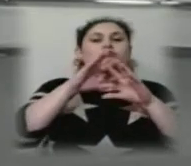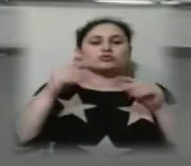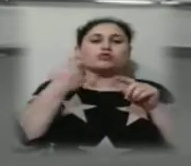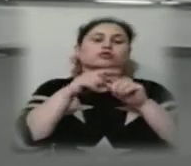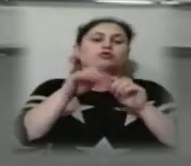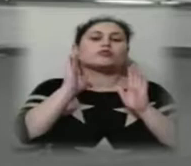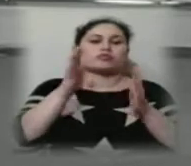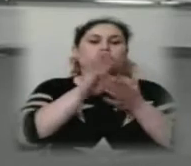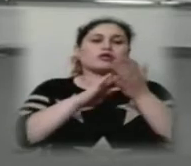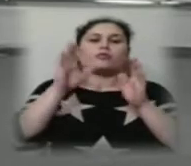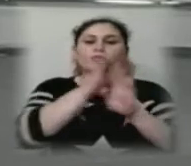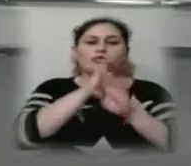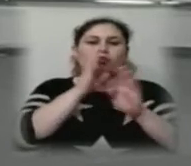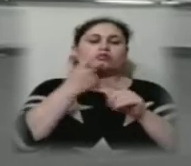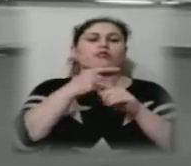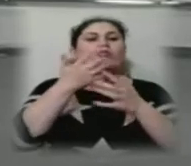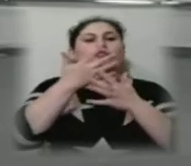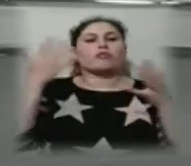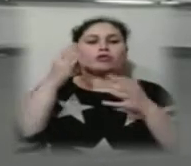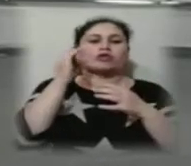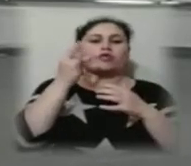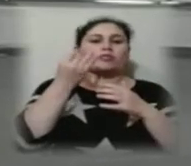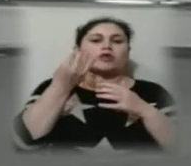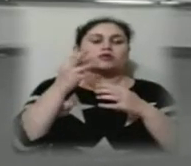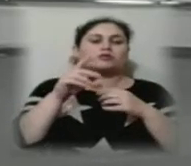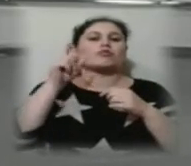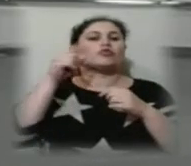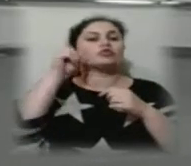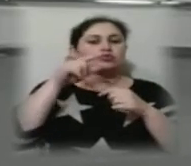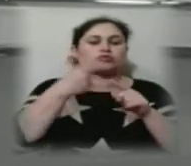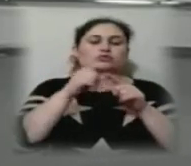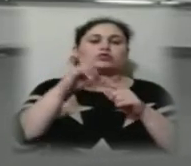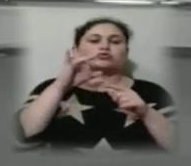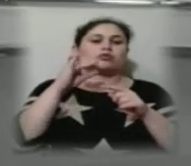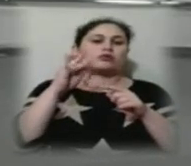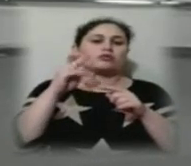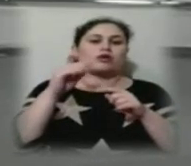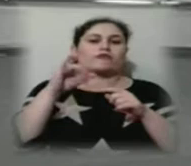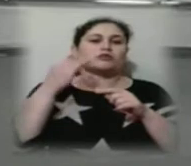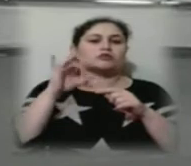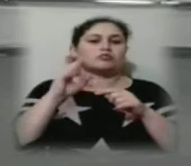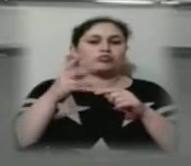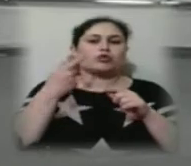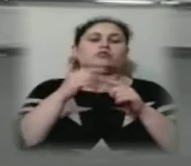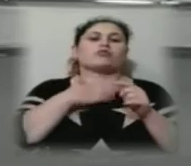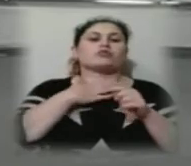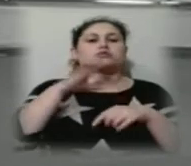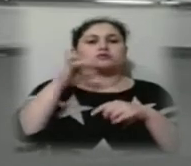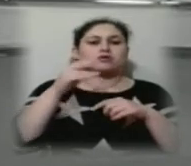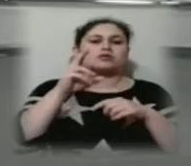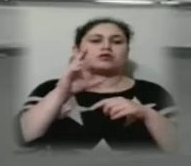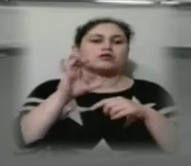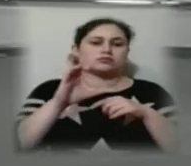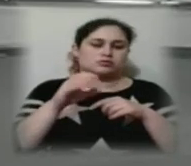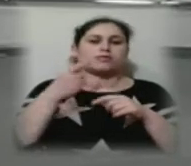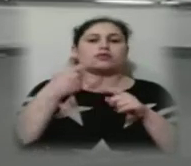погоди. Більше інформації дізнавайтеся в нашій сторінці у Фейсбуці, на нашому сайті КСУ «Суспільне медіа». Слухайте